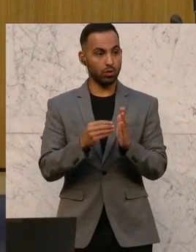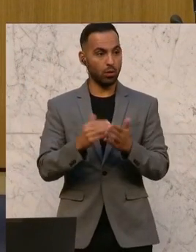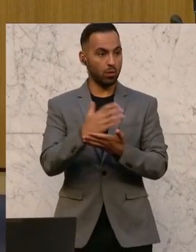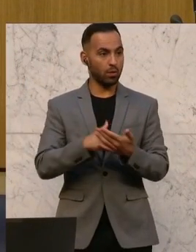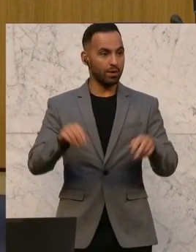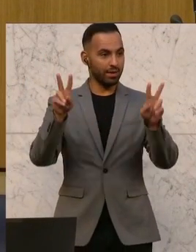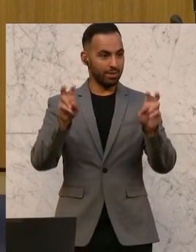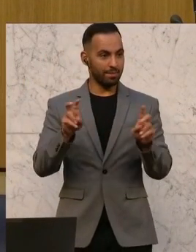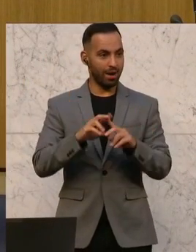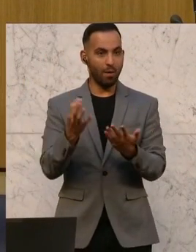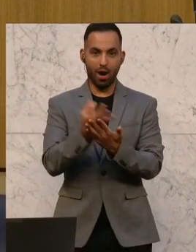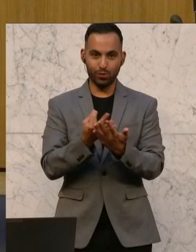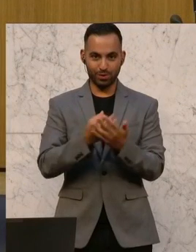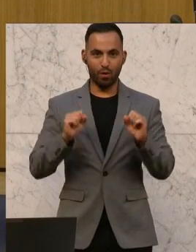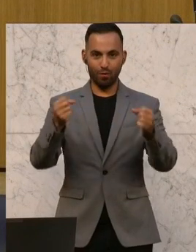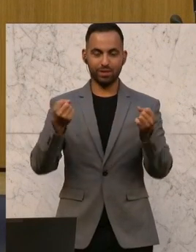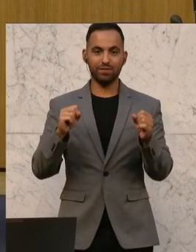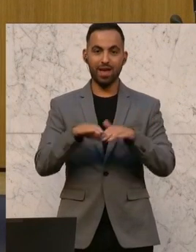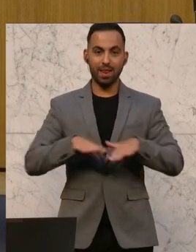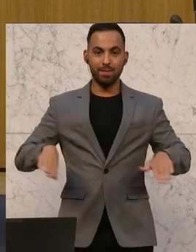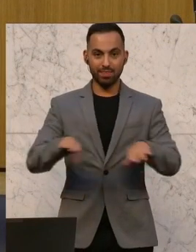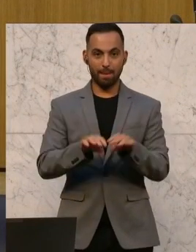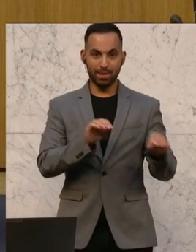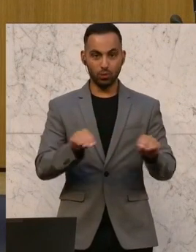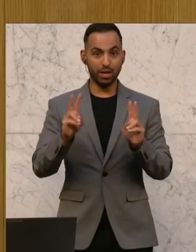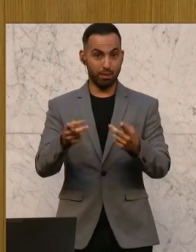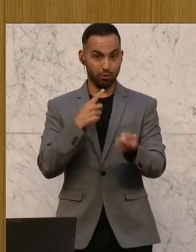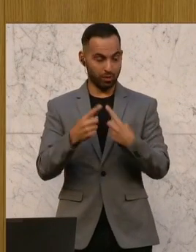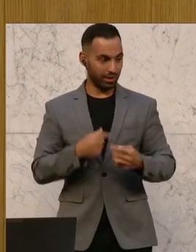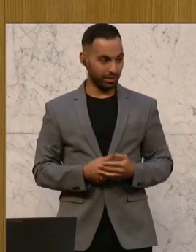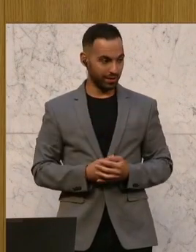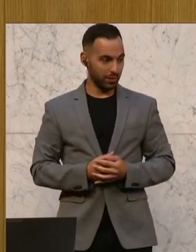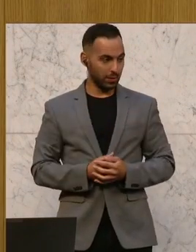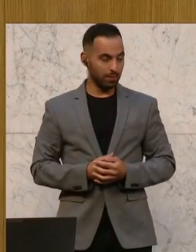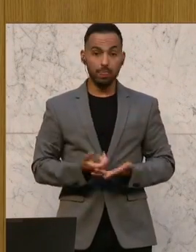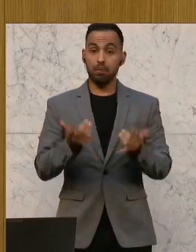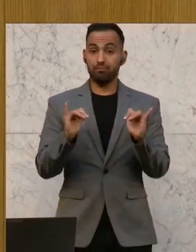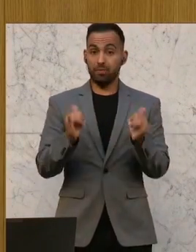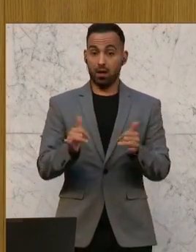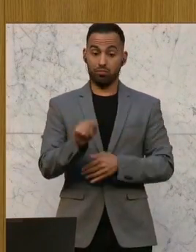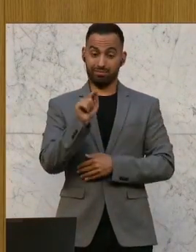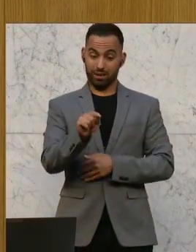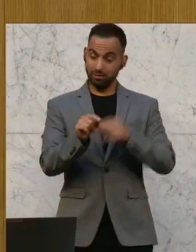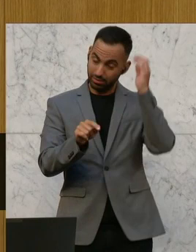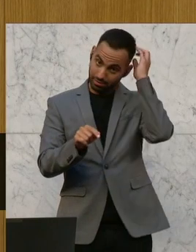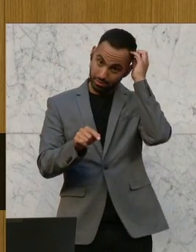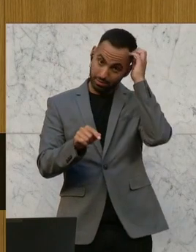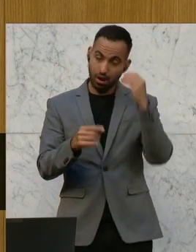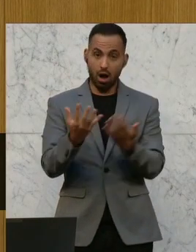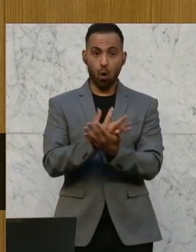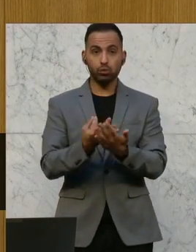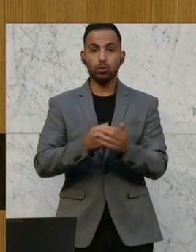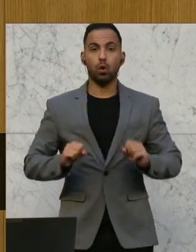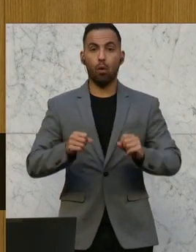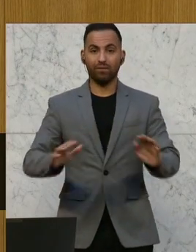Thema Ausbildungsoffensive in der Elementarpädagogik besprechen können. Weil ja, genau diese Ausbildungsoffensive ist